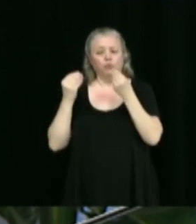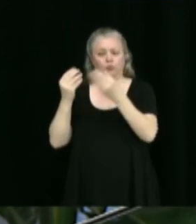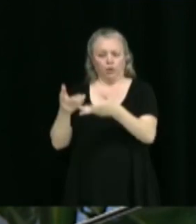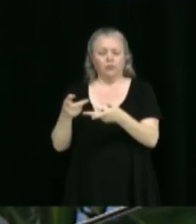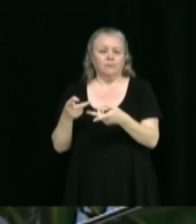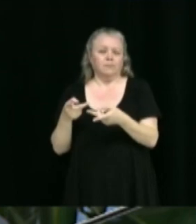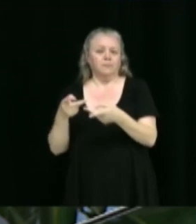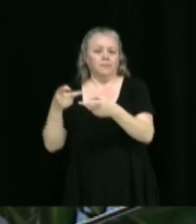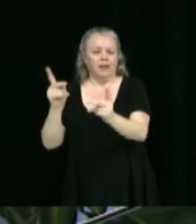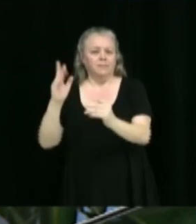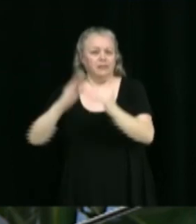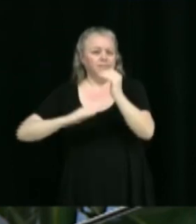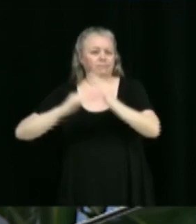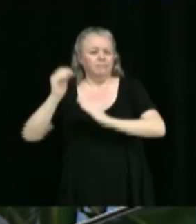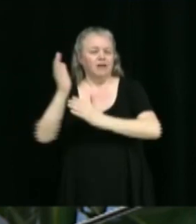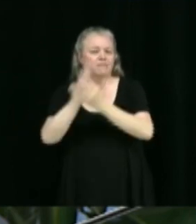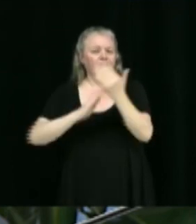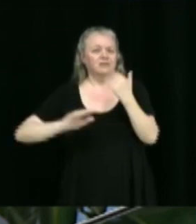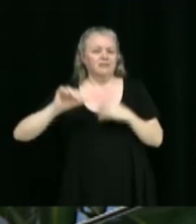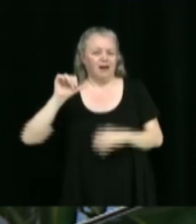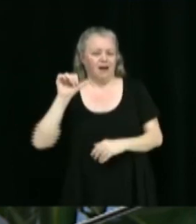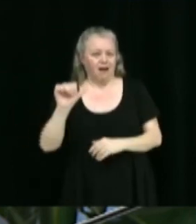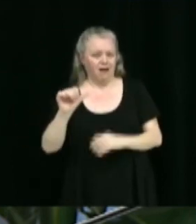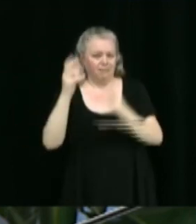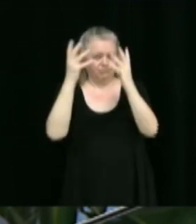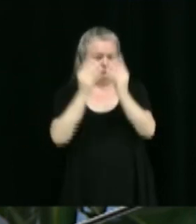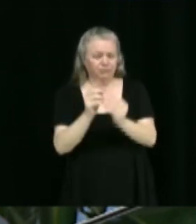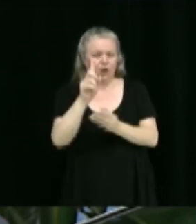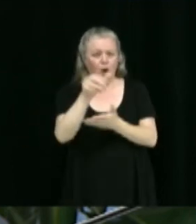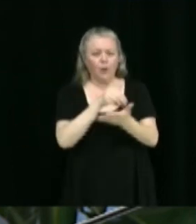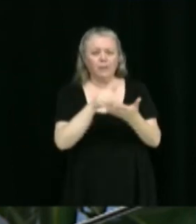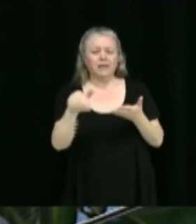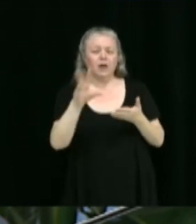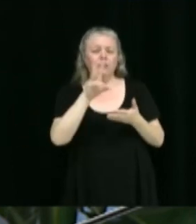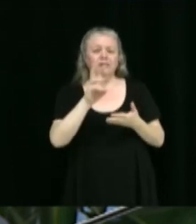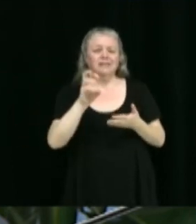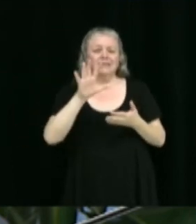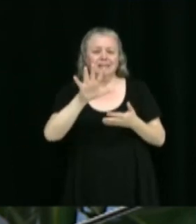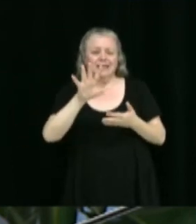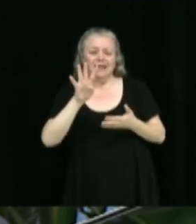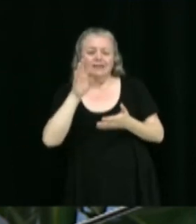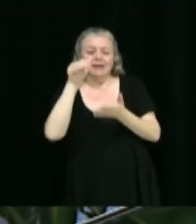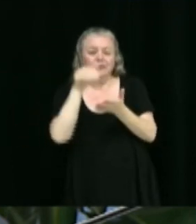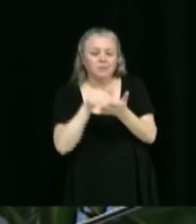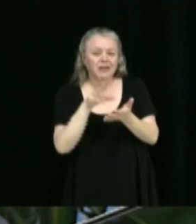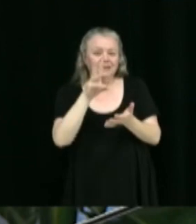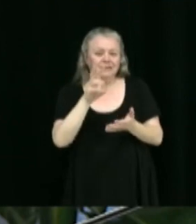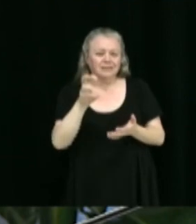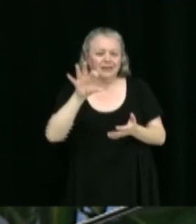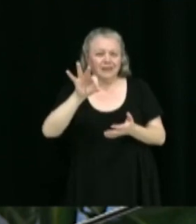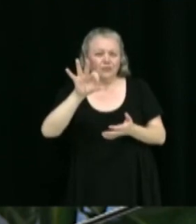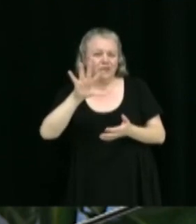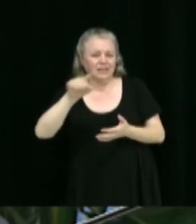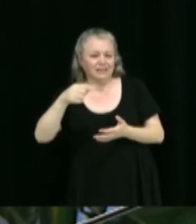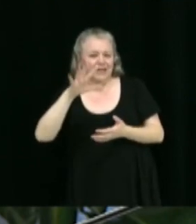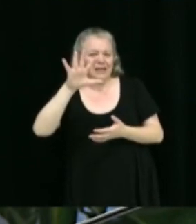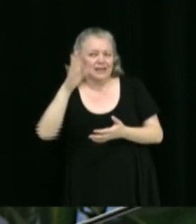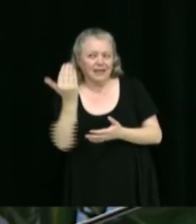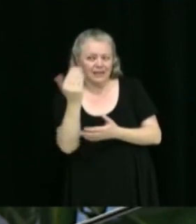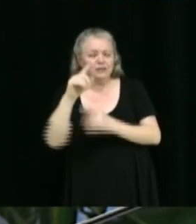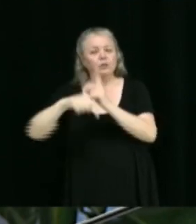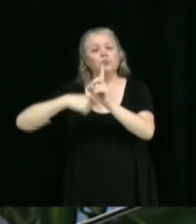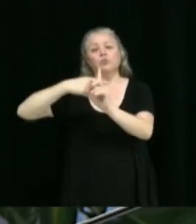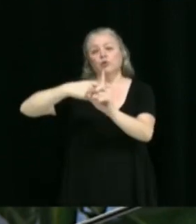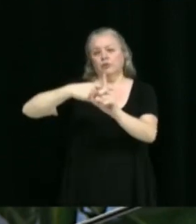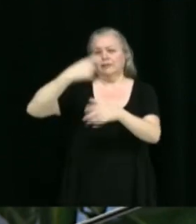phase A au montant de 1 654 695 $ et 15 $ tax non incluses ainsi que